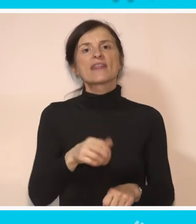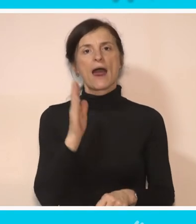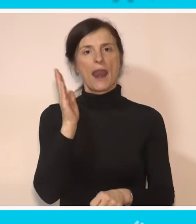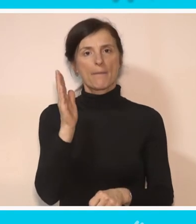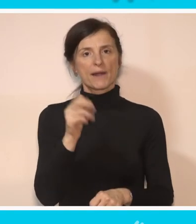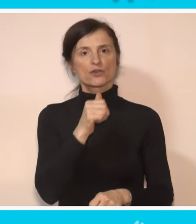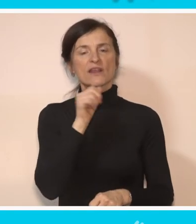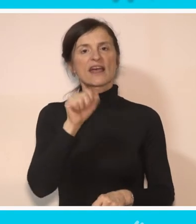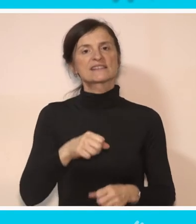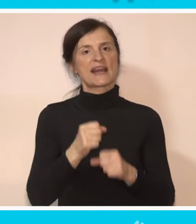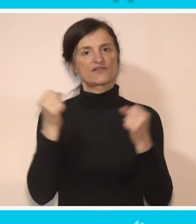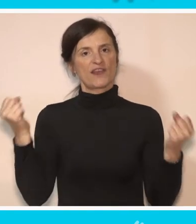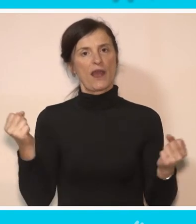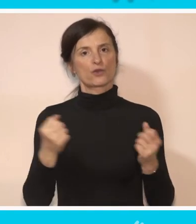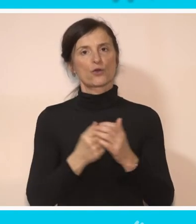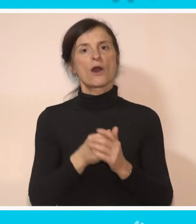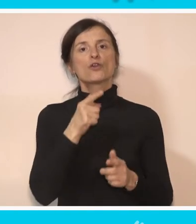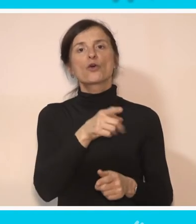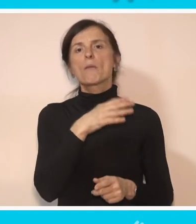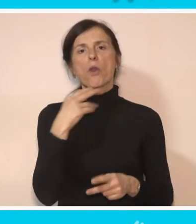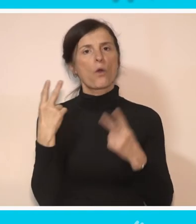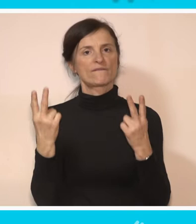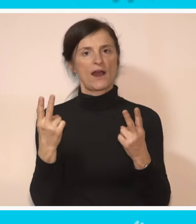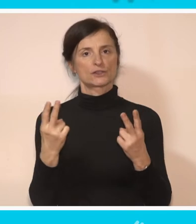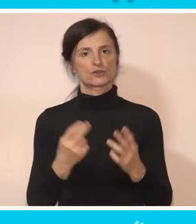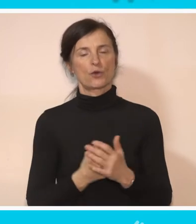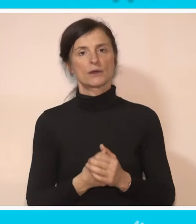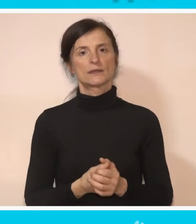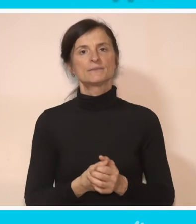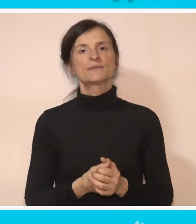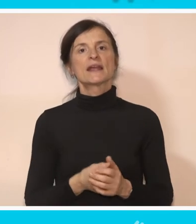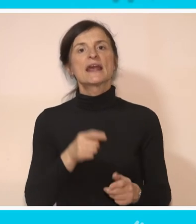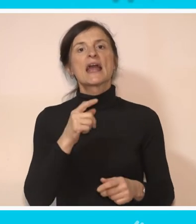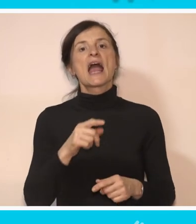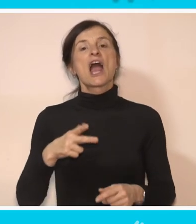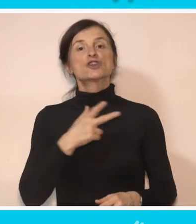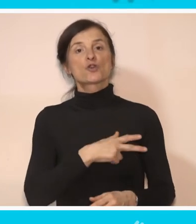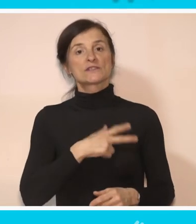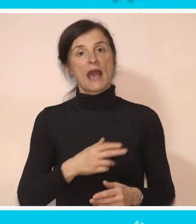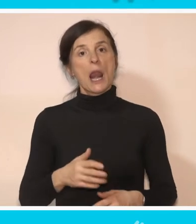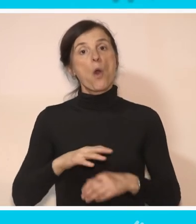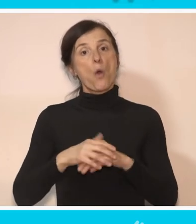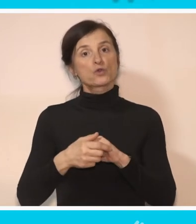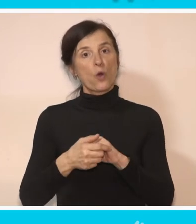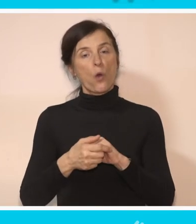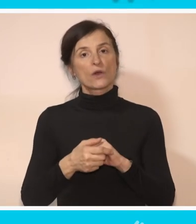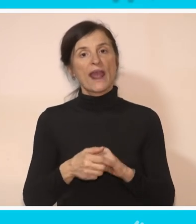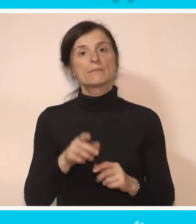napreduju i da se razvijaju. To je jako važno. Socijalne usluge,